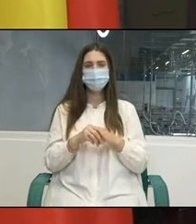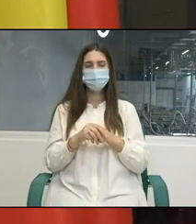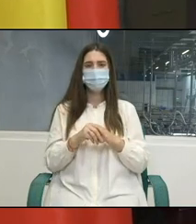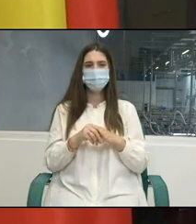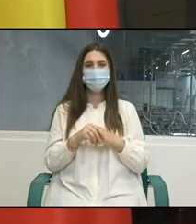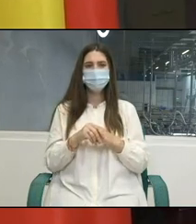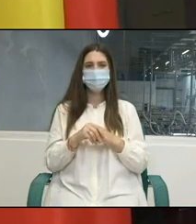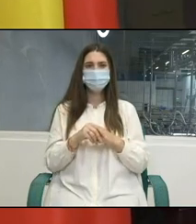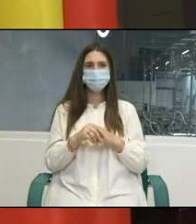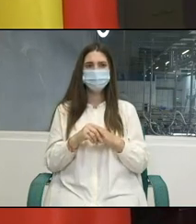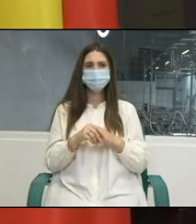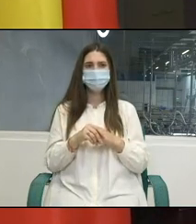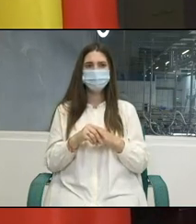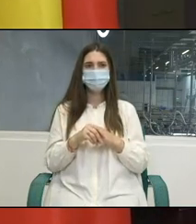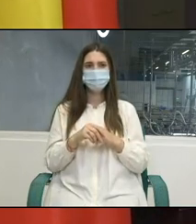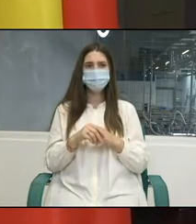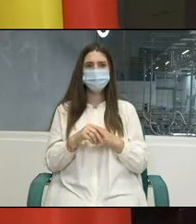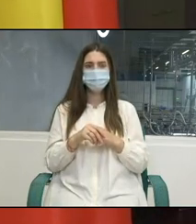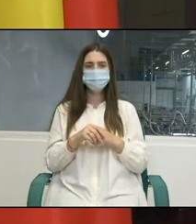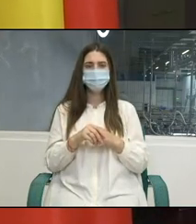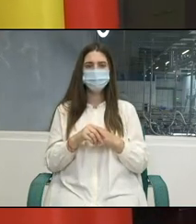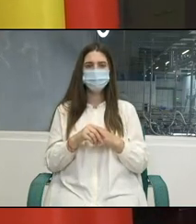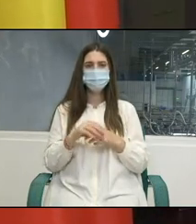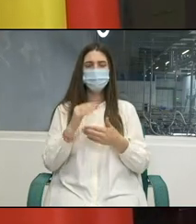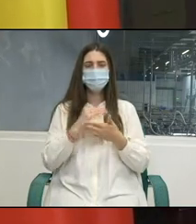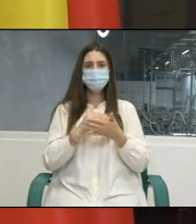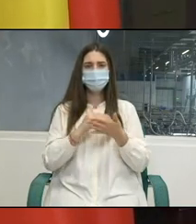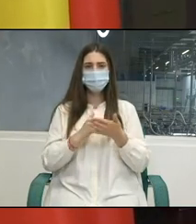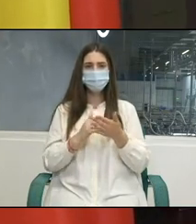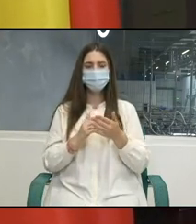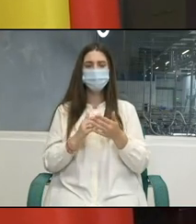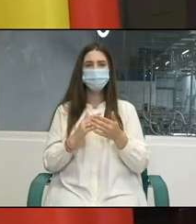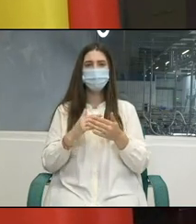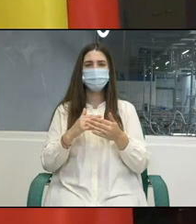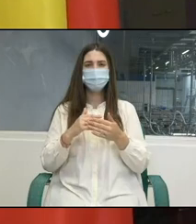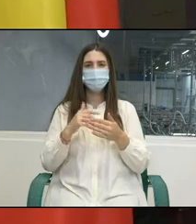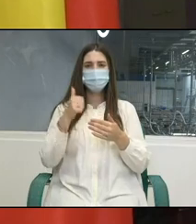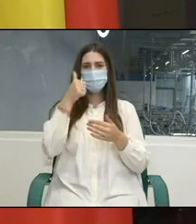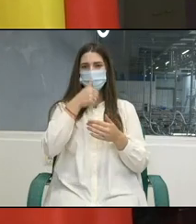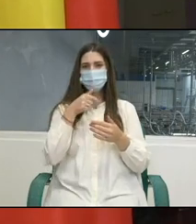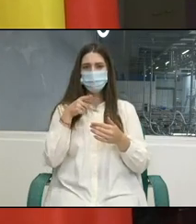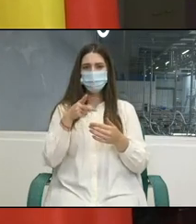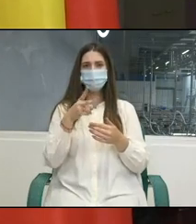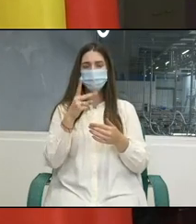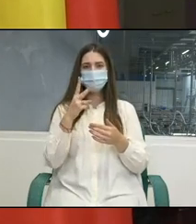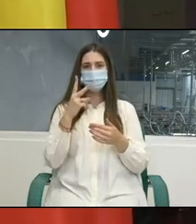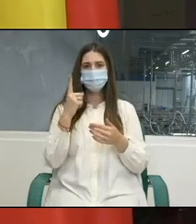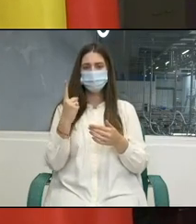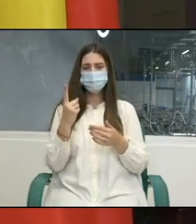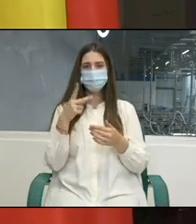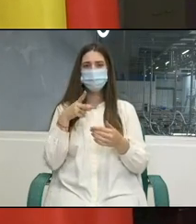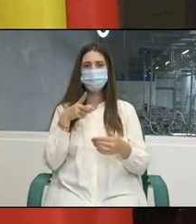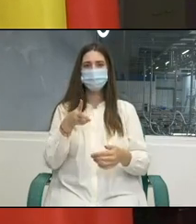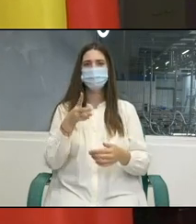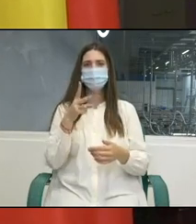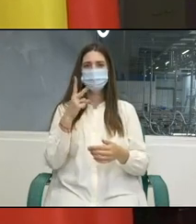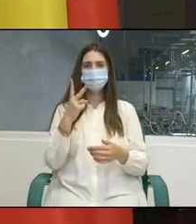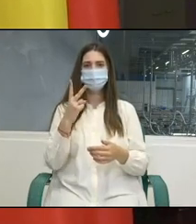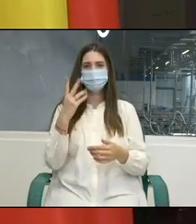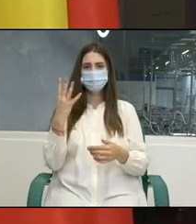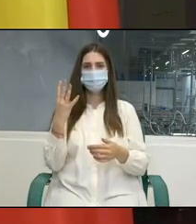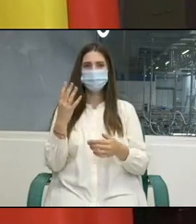noi și în programul următor, cel care este pentru anii 2021-2024,